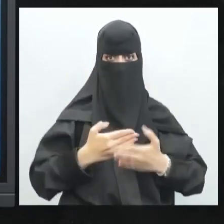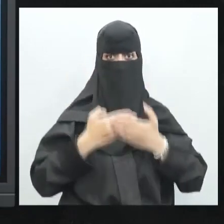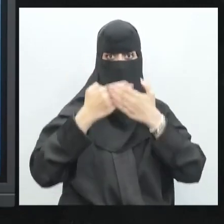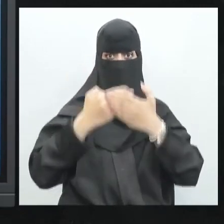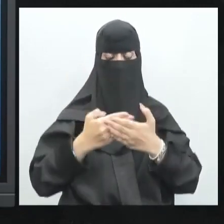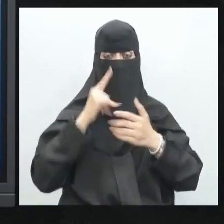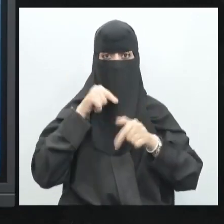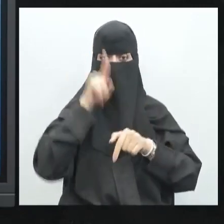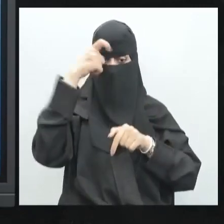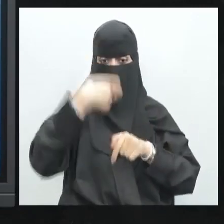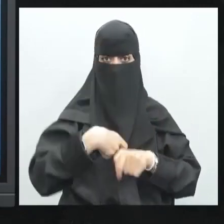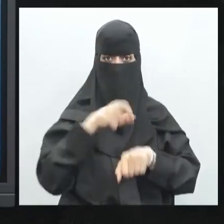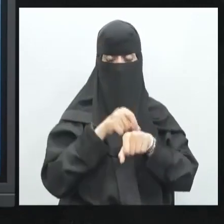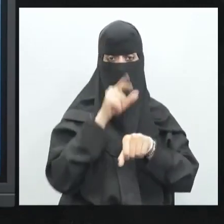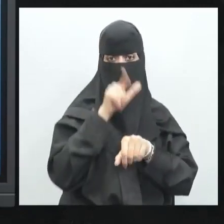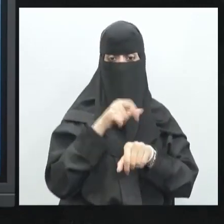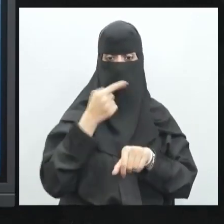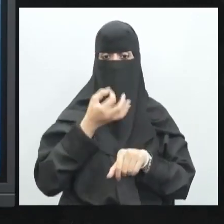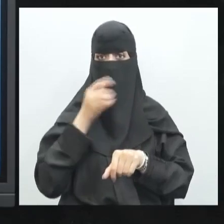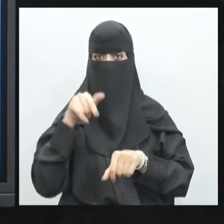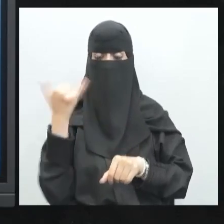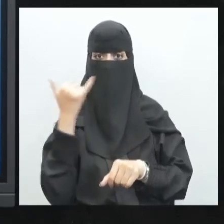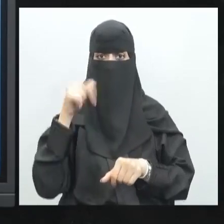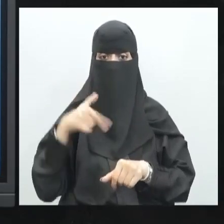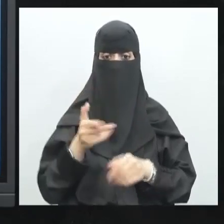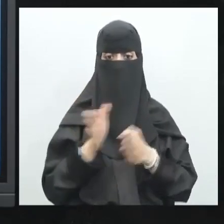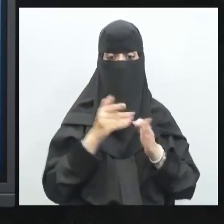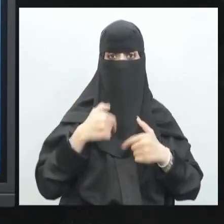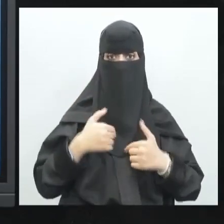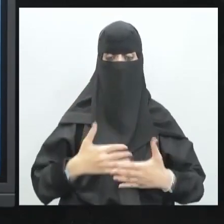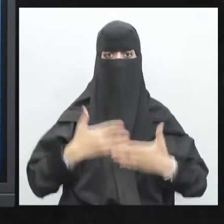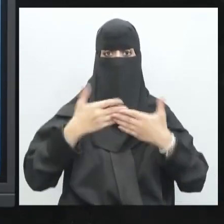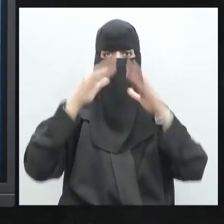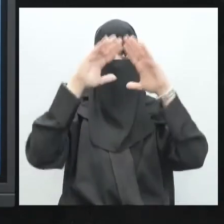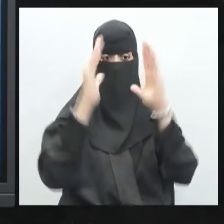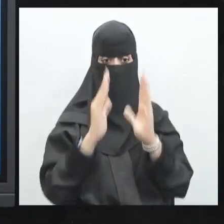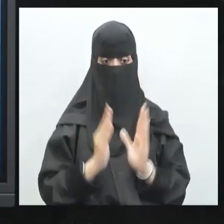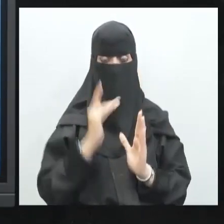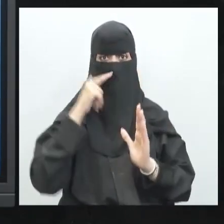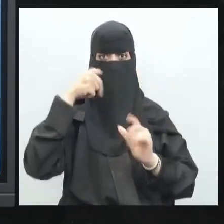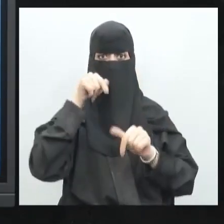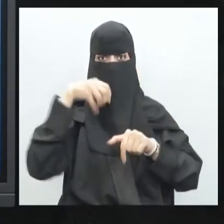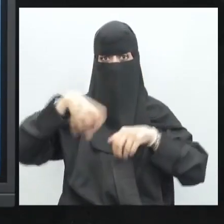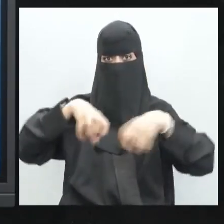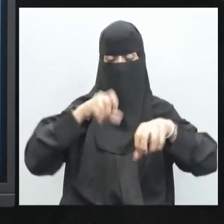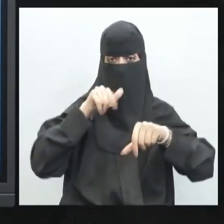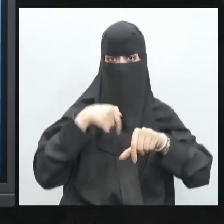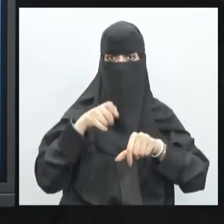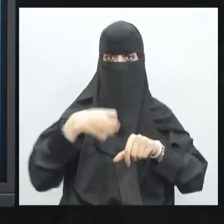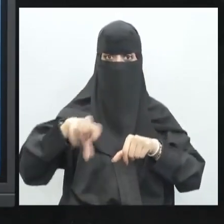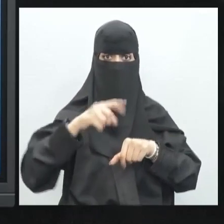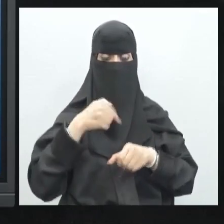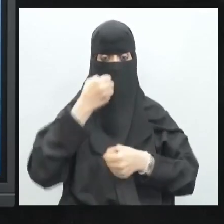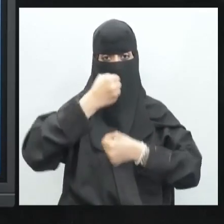لهذا الجسم ذكرنا من أهم الأشياء يهو إعطاء الشكل هذه الأجزاء هي أجزاء